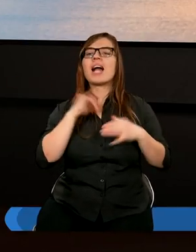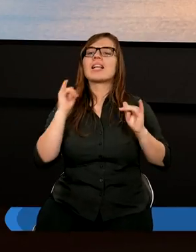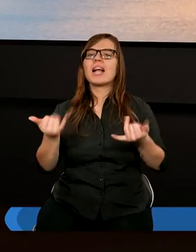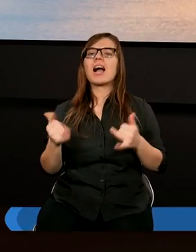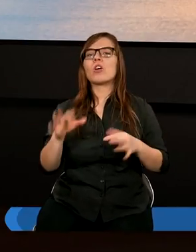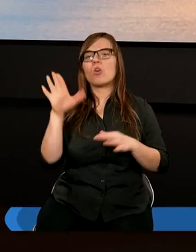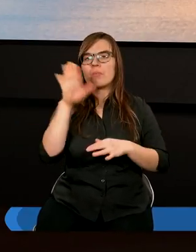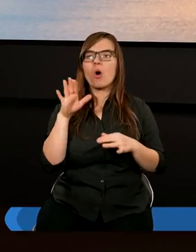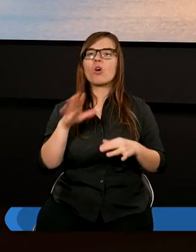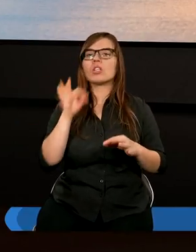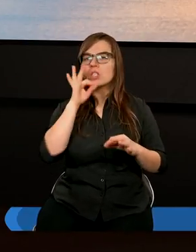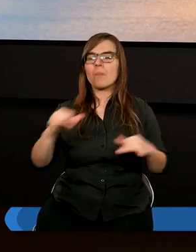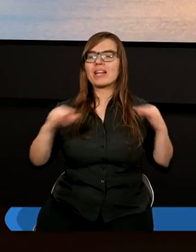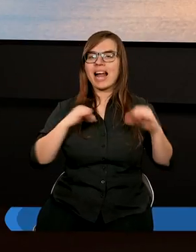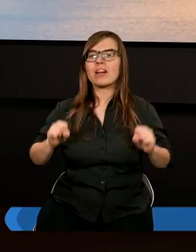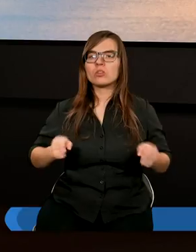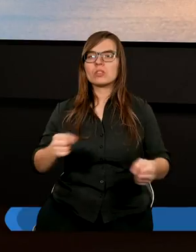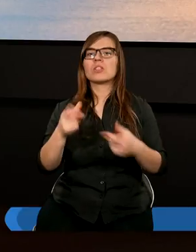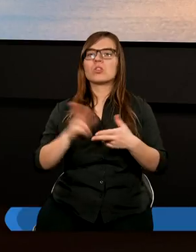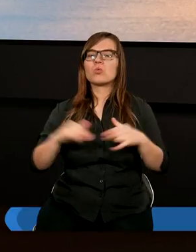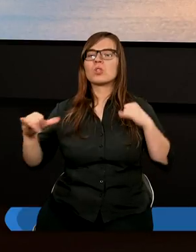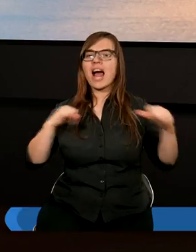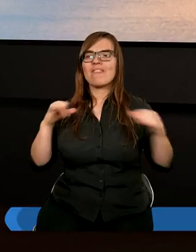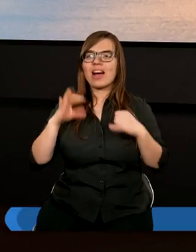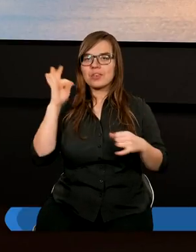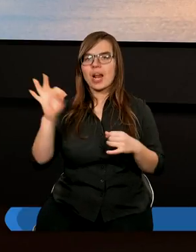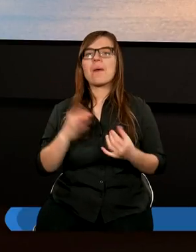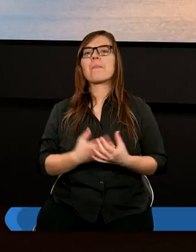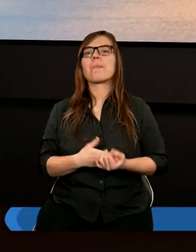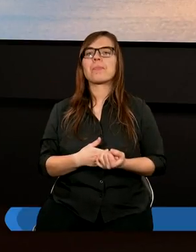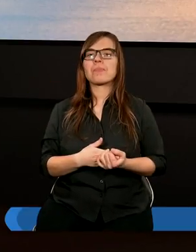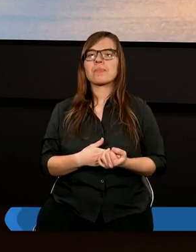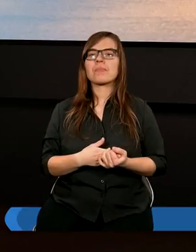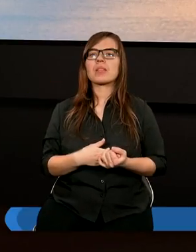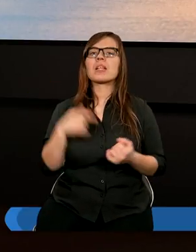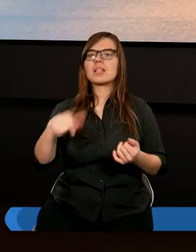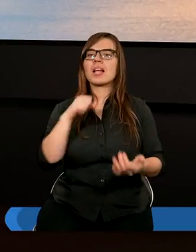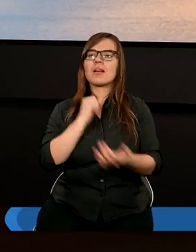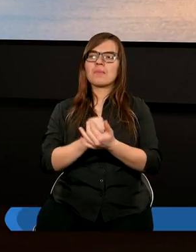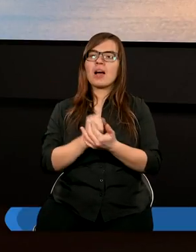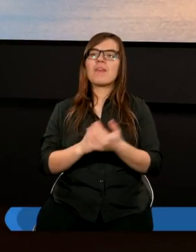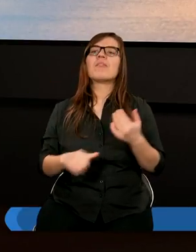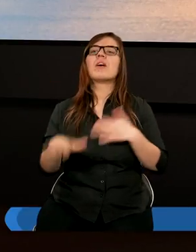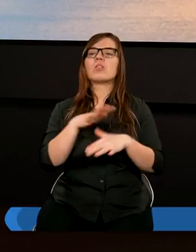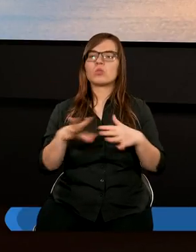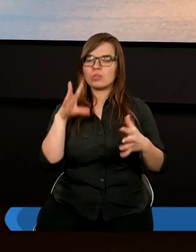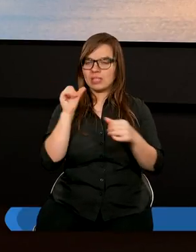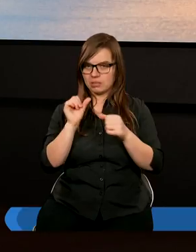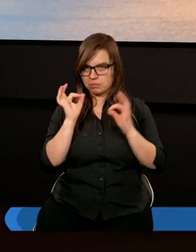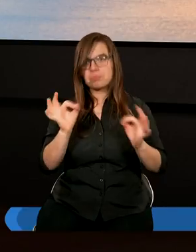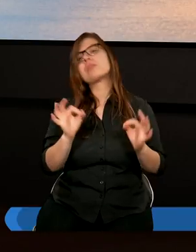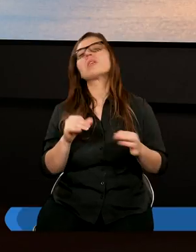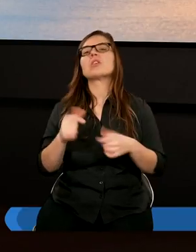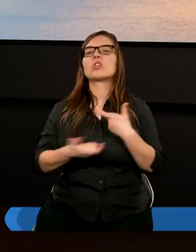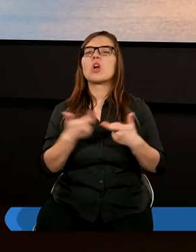jako Bożych zarządcach, Jego szafarzach. W tej sprawie też pomodlimy się.